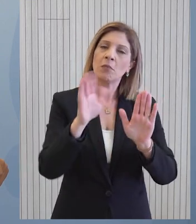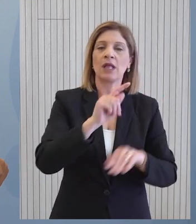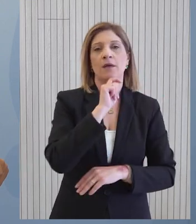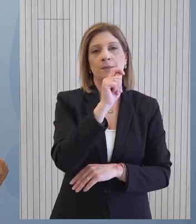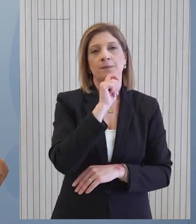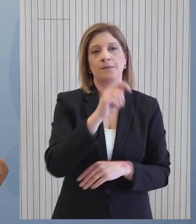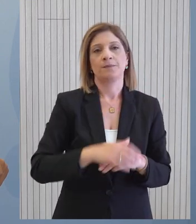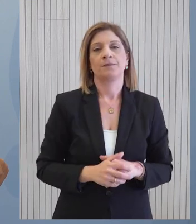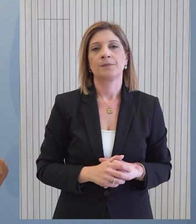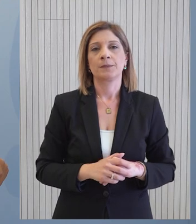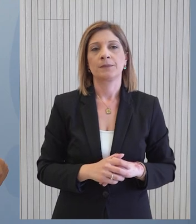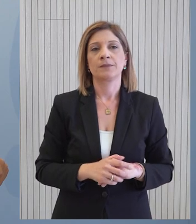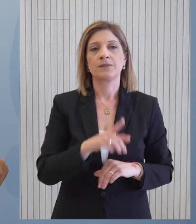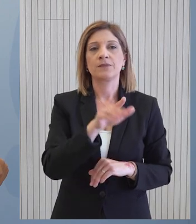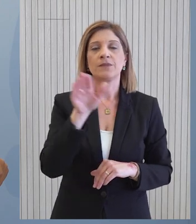δηλώσεις.